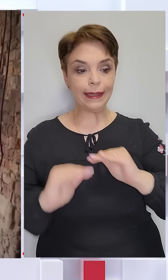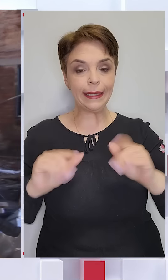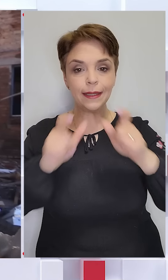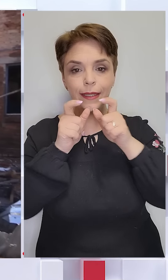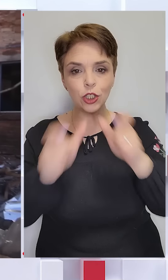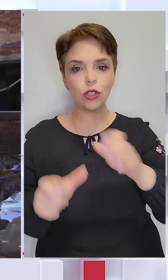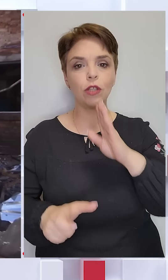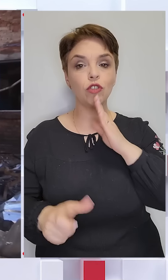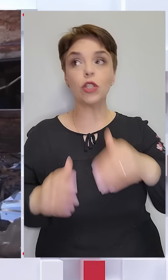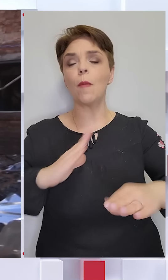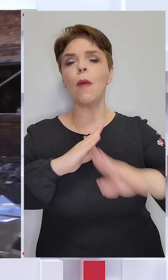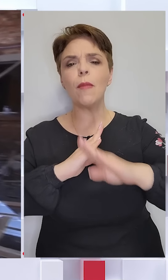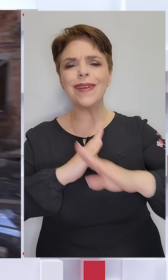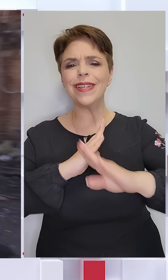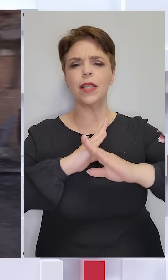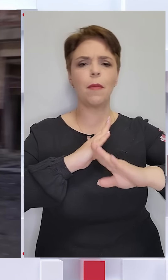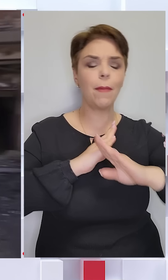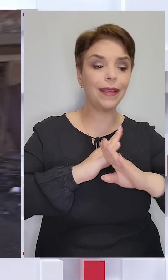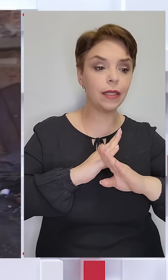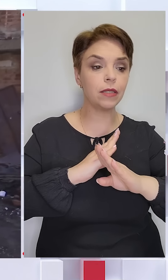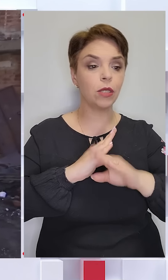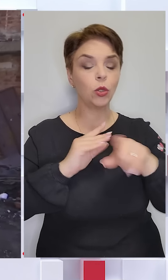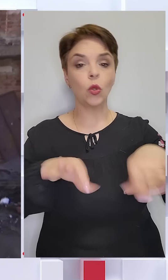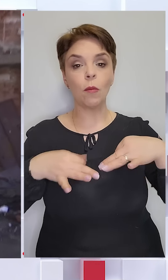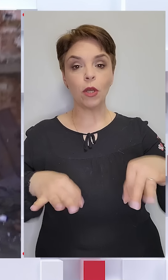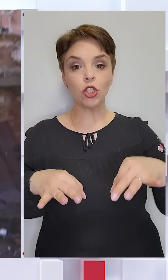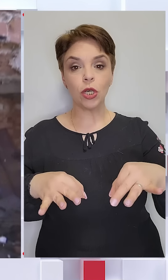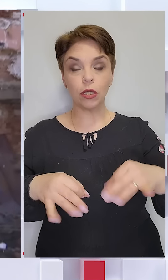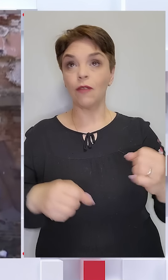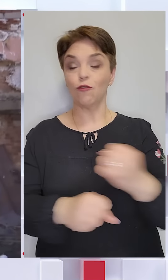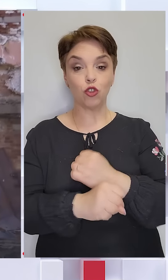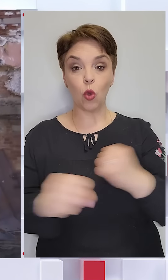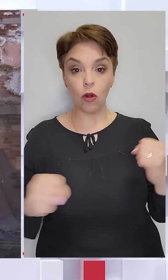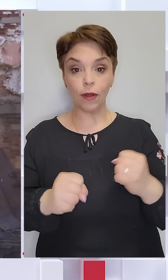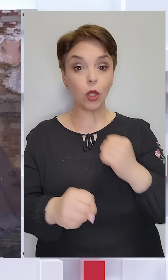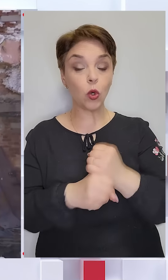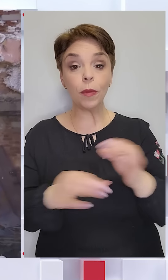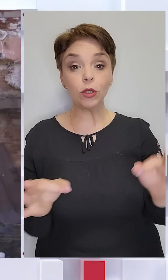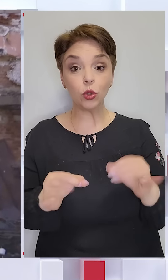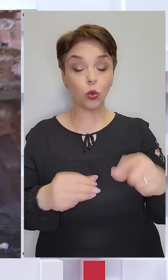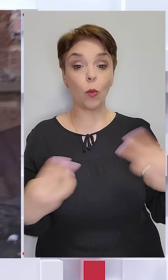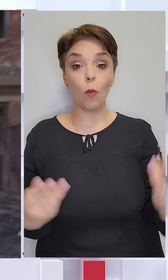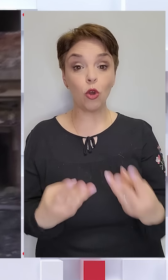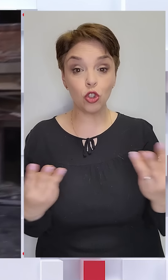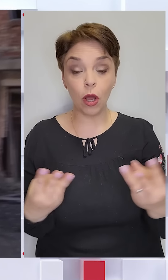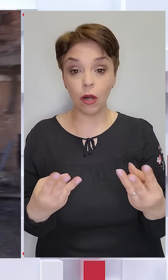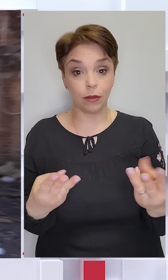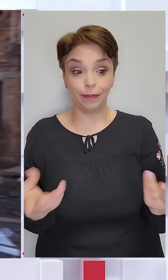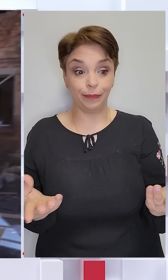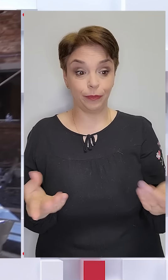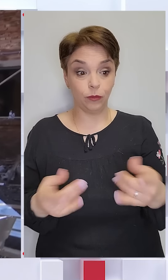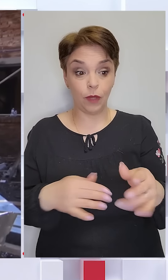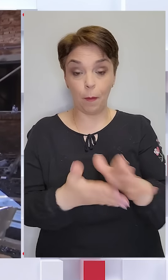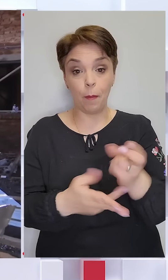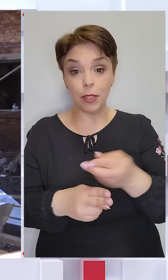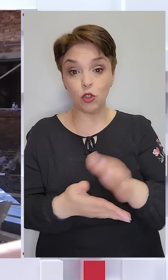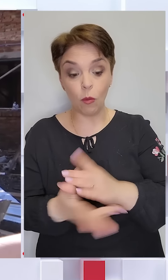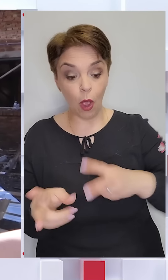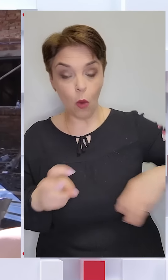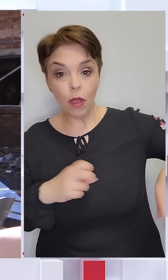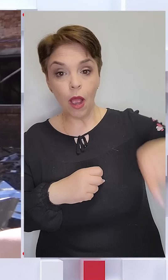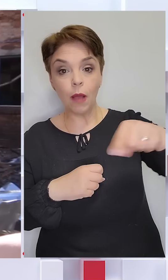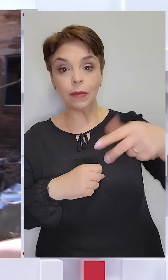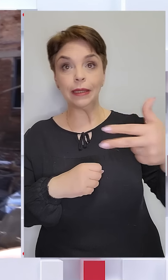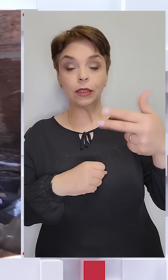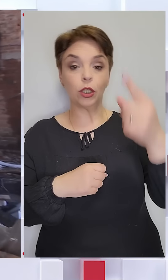кричать, жінка, помогіть, помогіть. Тут машина сорвана. Зробіть нічого, куди пожар, без нічого, рук, куди без нічого. Ми обігаємо, там на